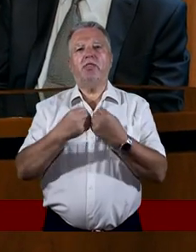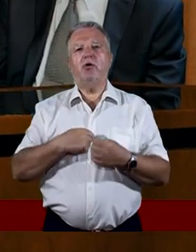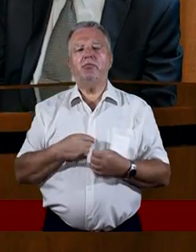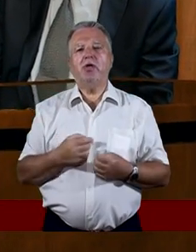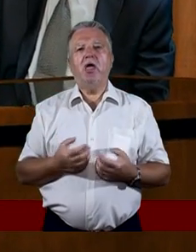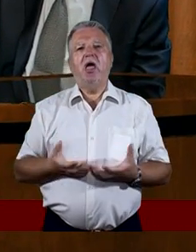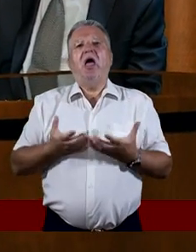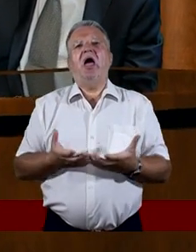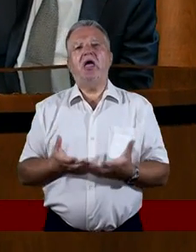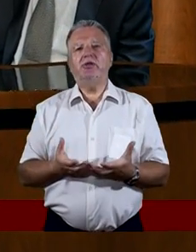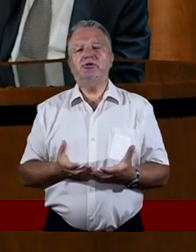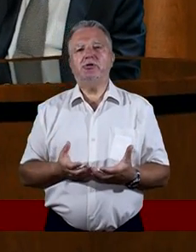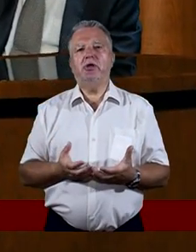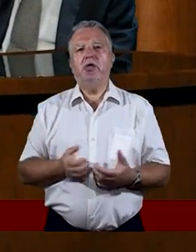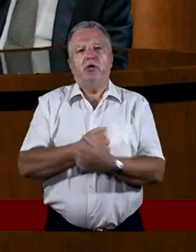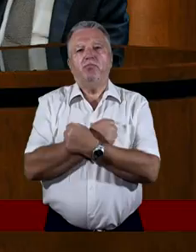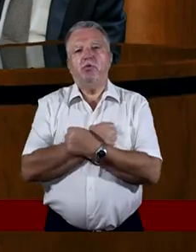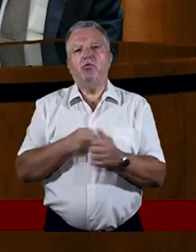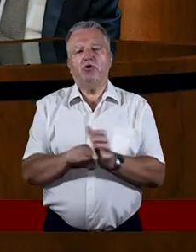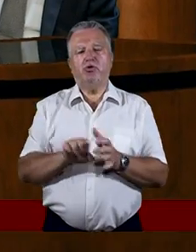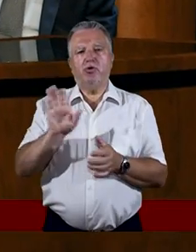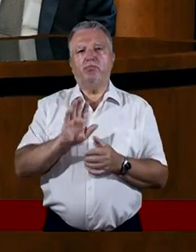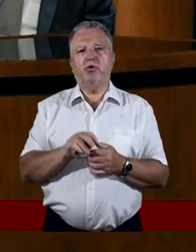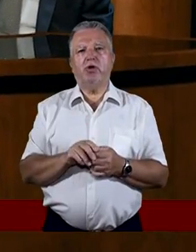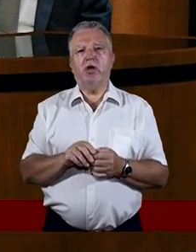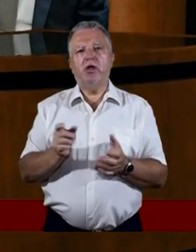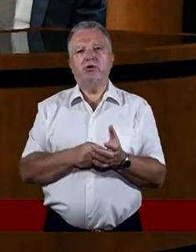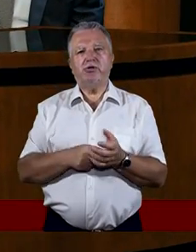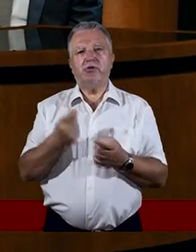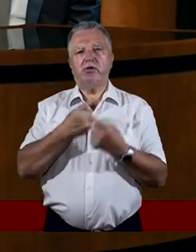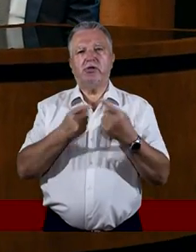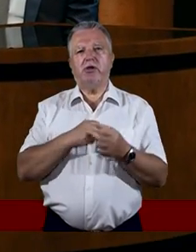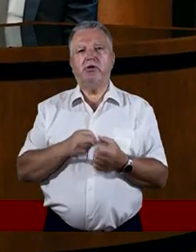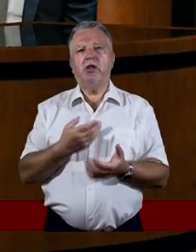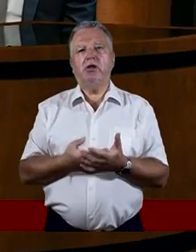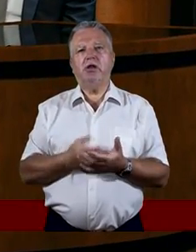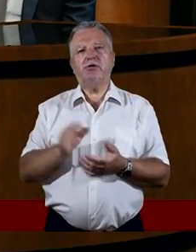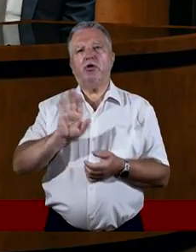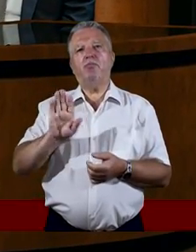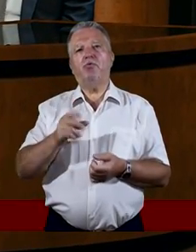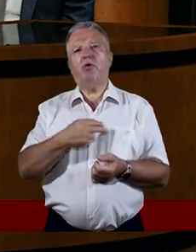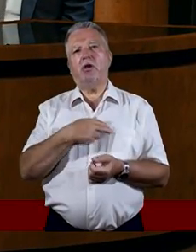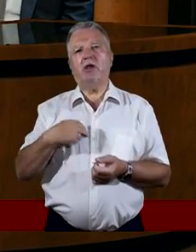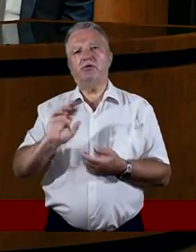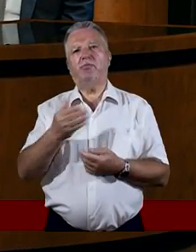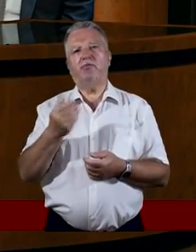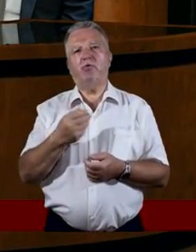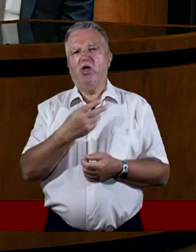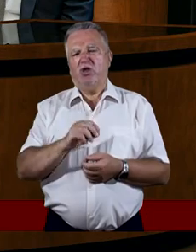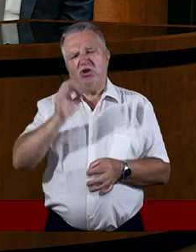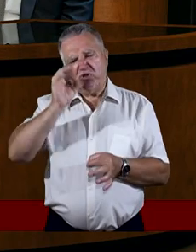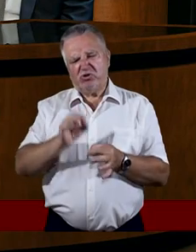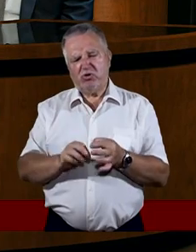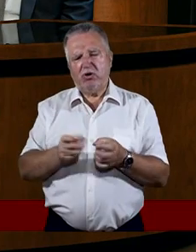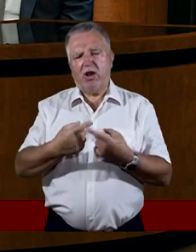była taka miłość do Boga. Żeby było to serce zawsze. I tak się często zastanawiam, dlaczego Pan Bóg nas powołuje. Przecież w niedoskonały sposób wykonujemy